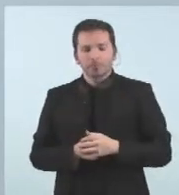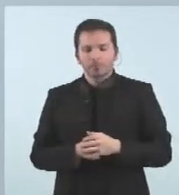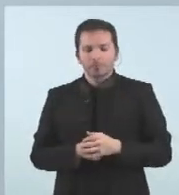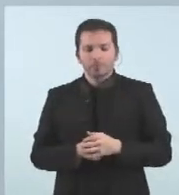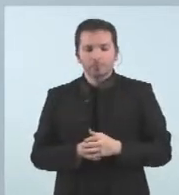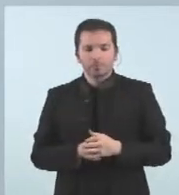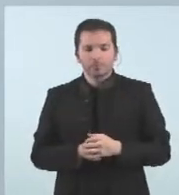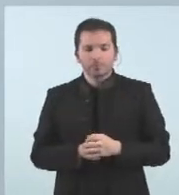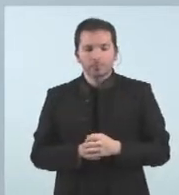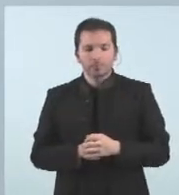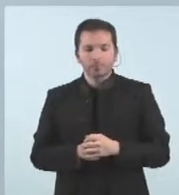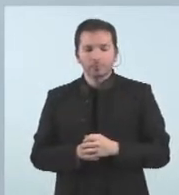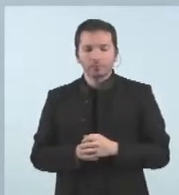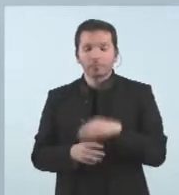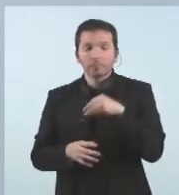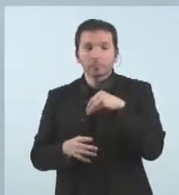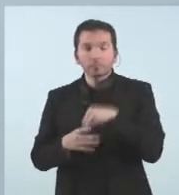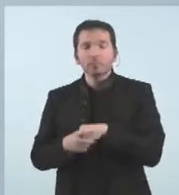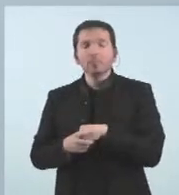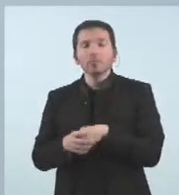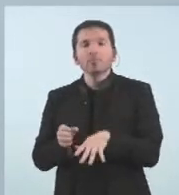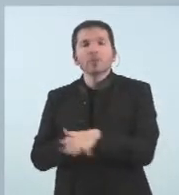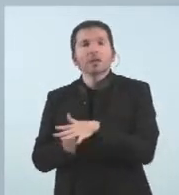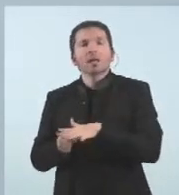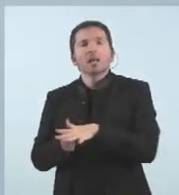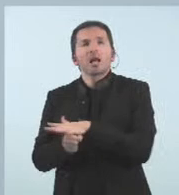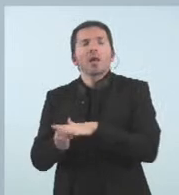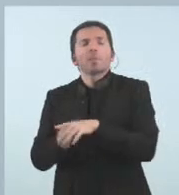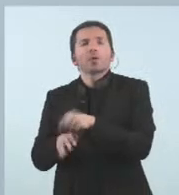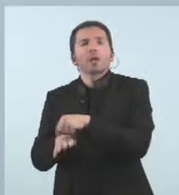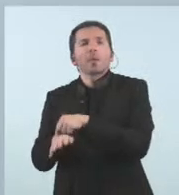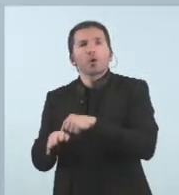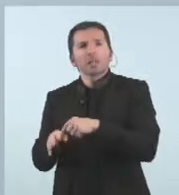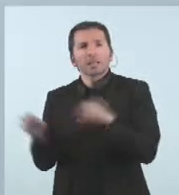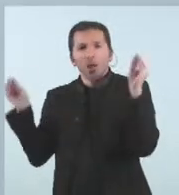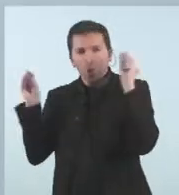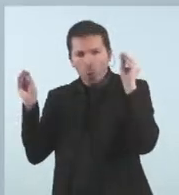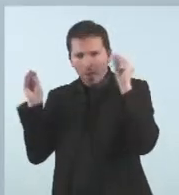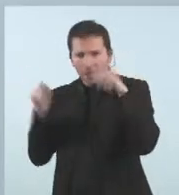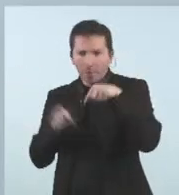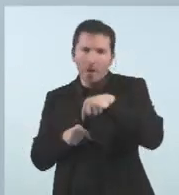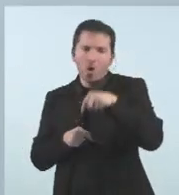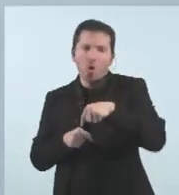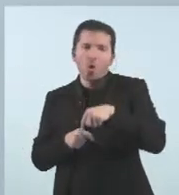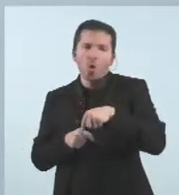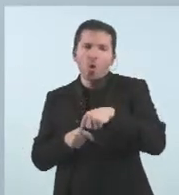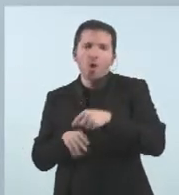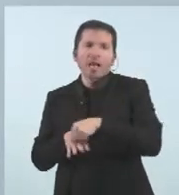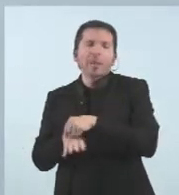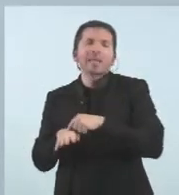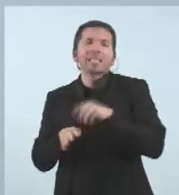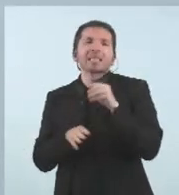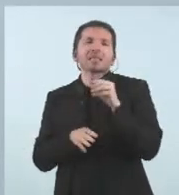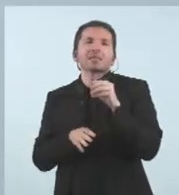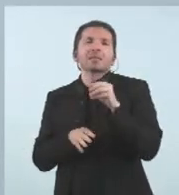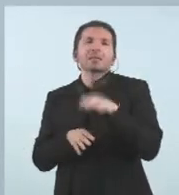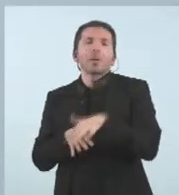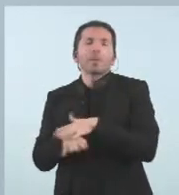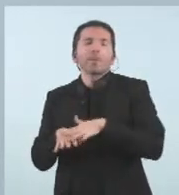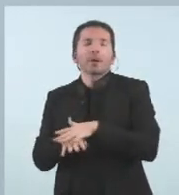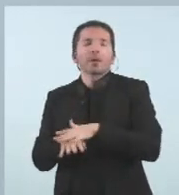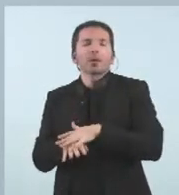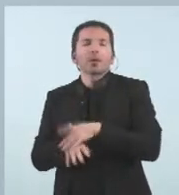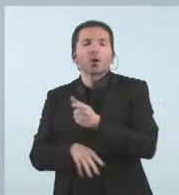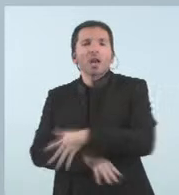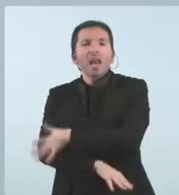En el marc de la política educativa, avui la ministra d'Educació, la senyora Vilarrubla, ens ha proposat la creació de cinc